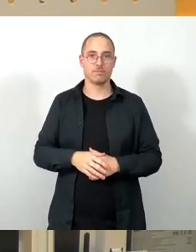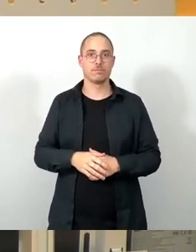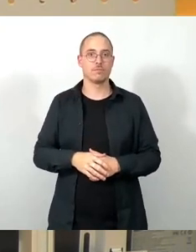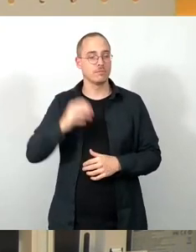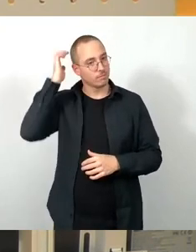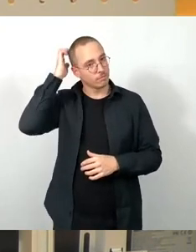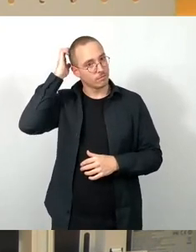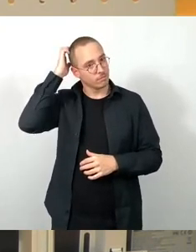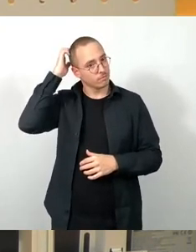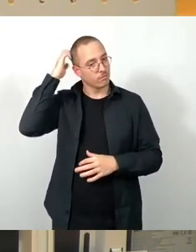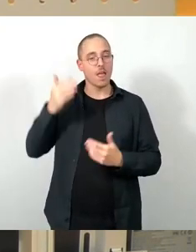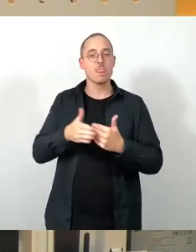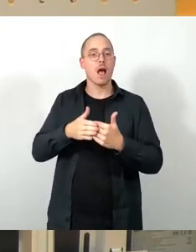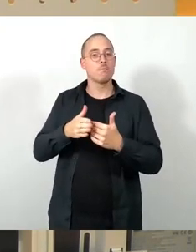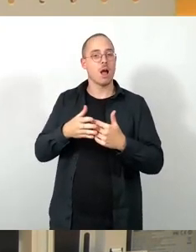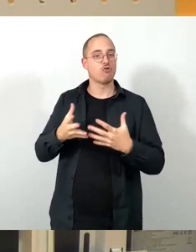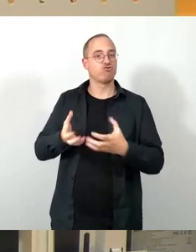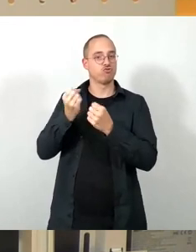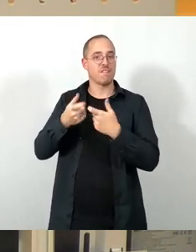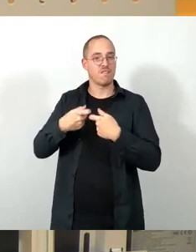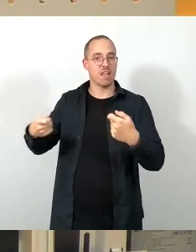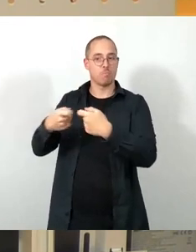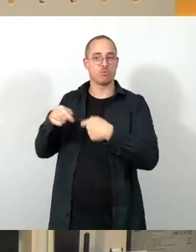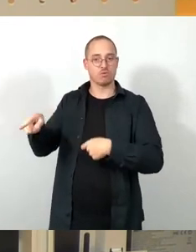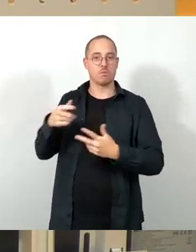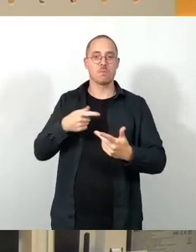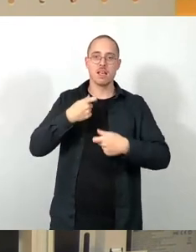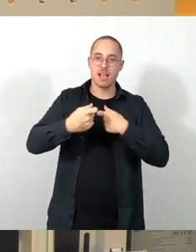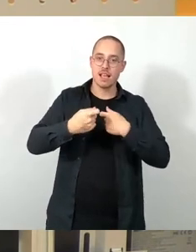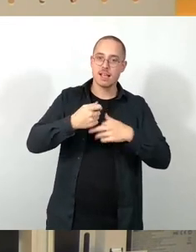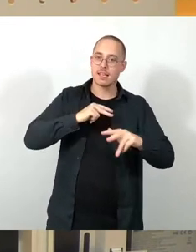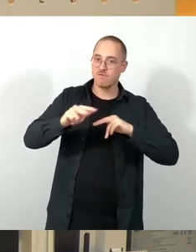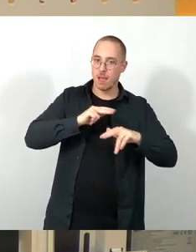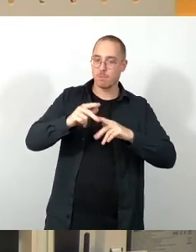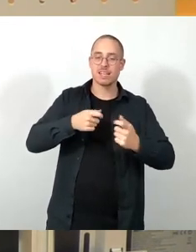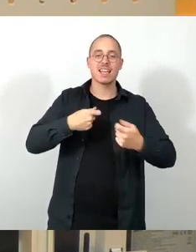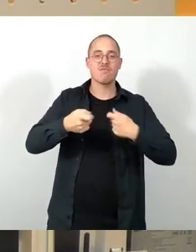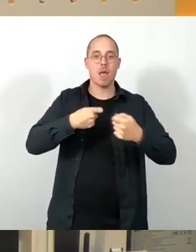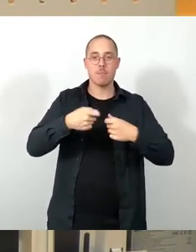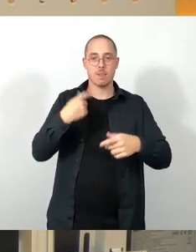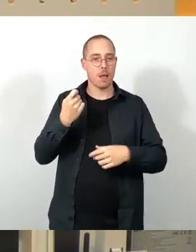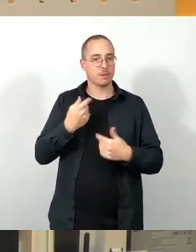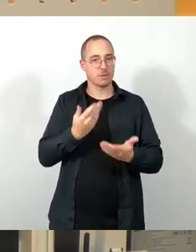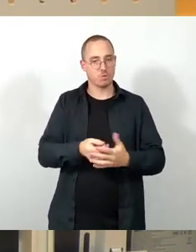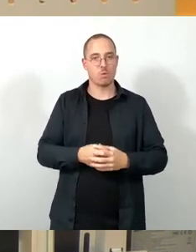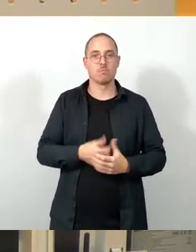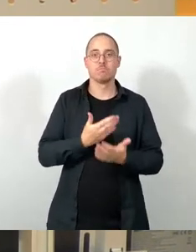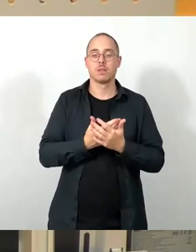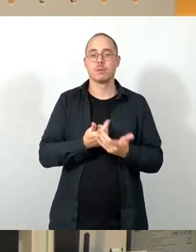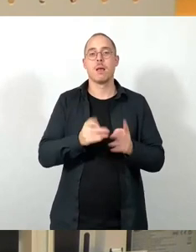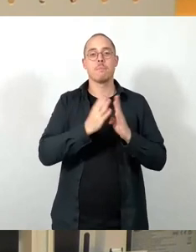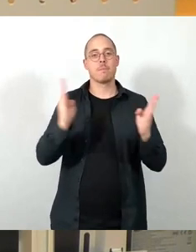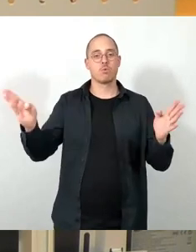Nachbarschaftsverbund, Gewerbentreibende und Institutionen aus dem Stadtteil involviert, unter anderem Bibliothek Grunau, ASB,